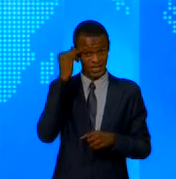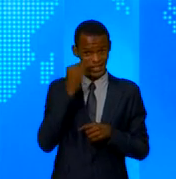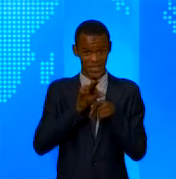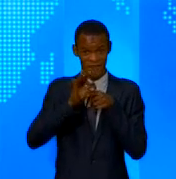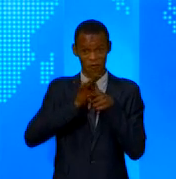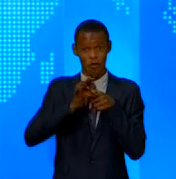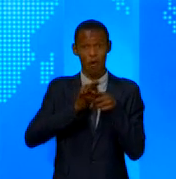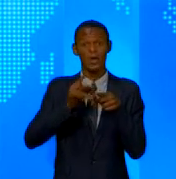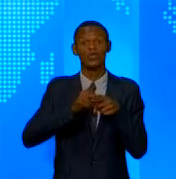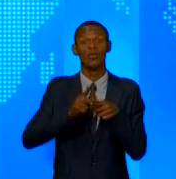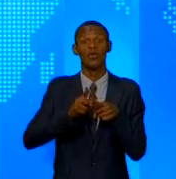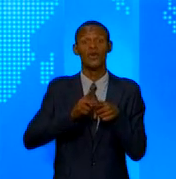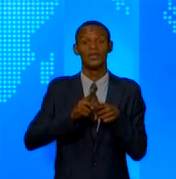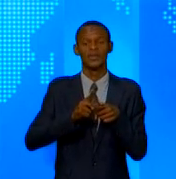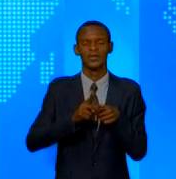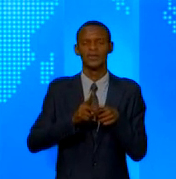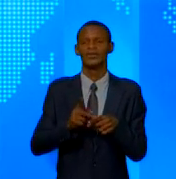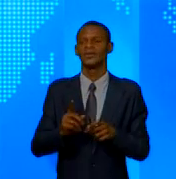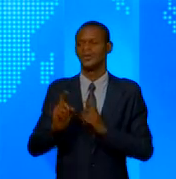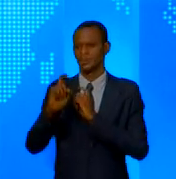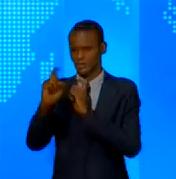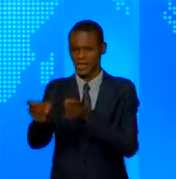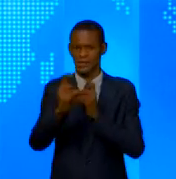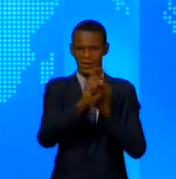à la remise des véhicules au personnel de l'administration.